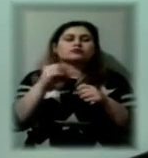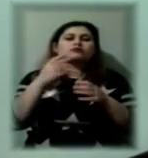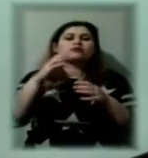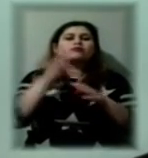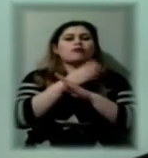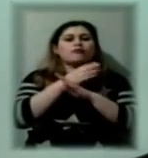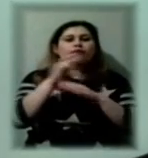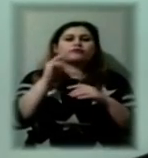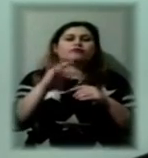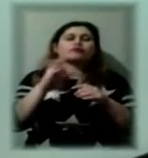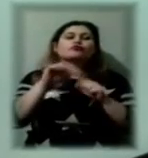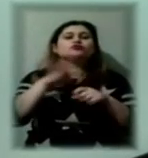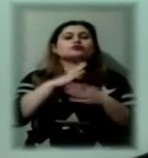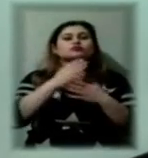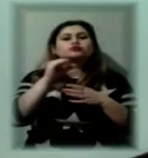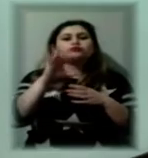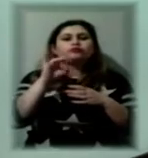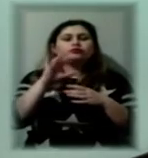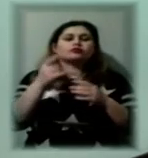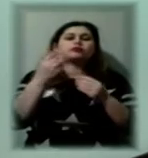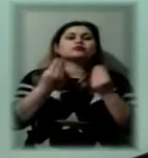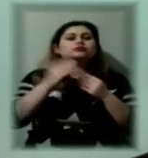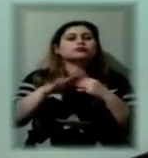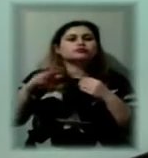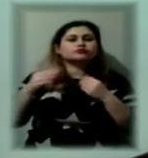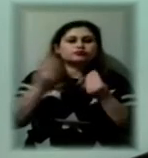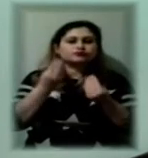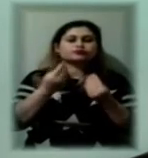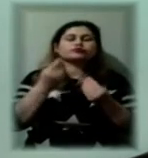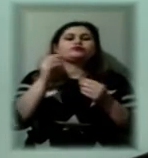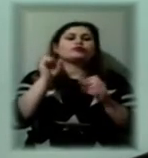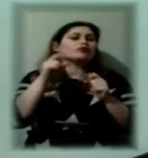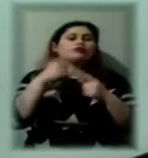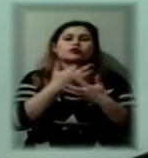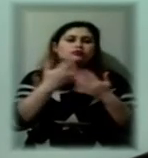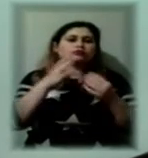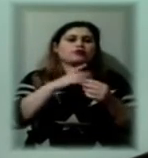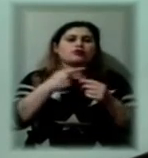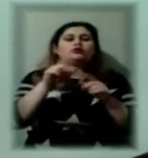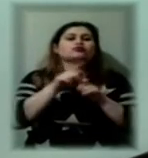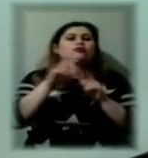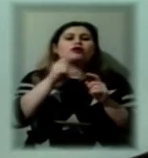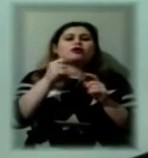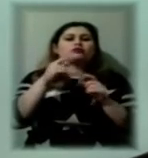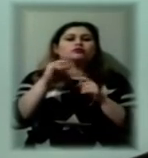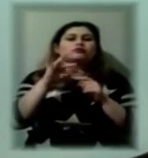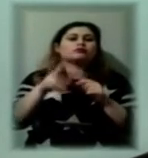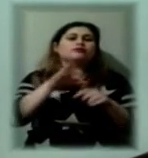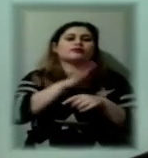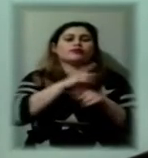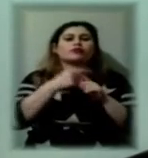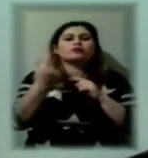сувеніри, літячі ляльки. Але головна умова, щоб це були саме ангелики. Херсонський обласний центр їх